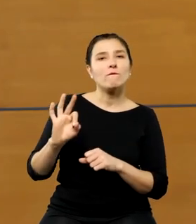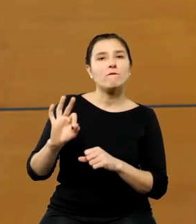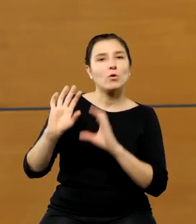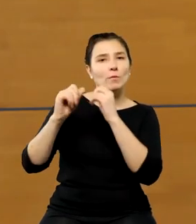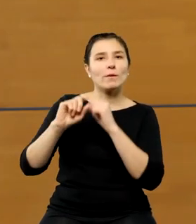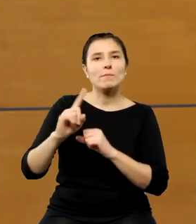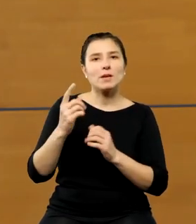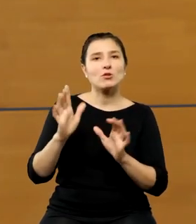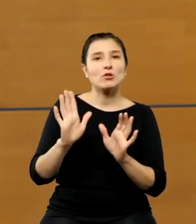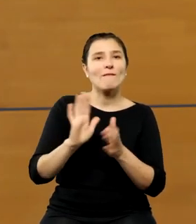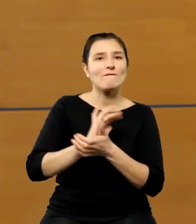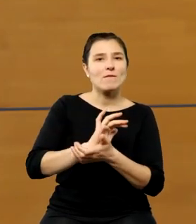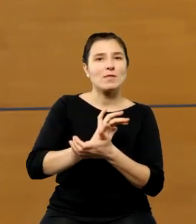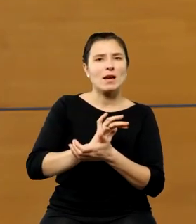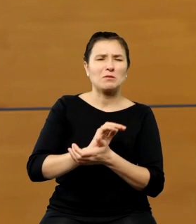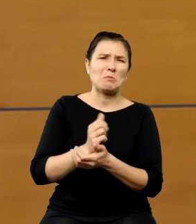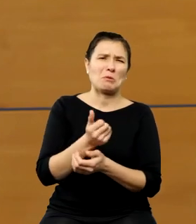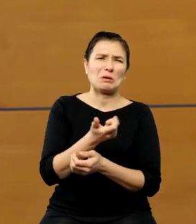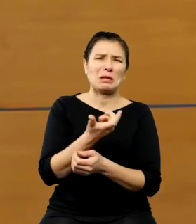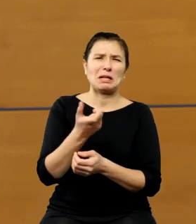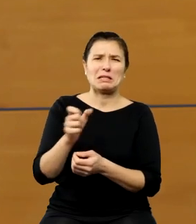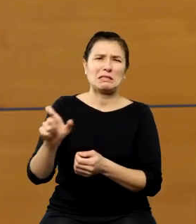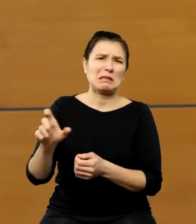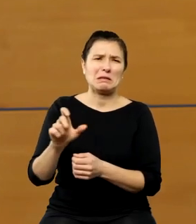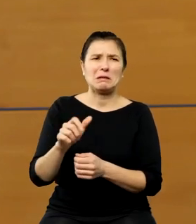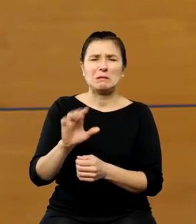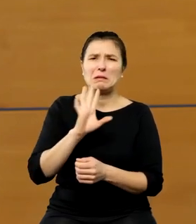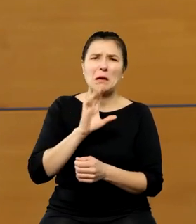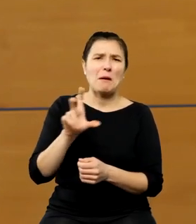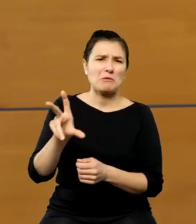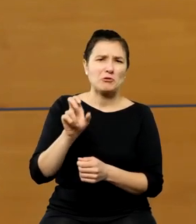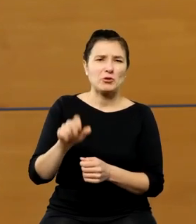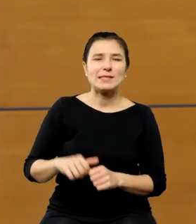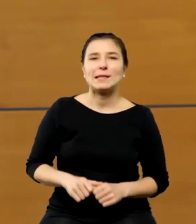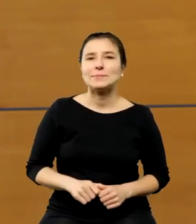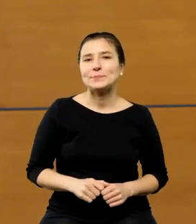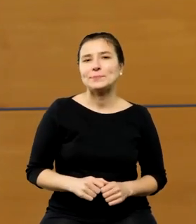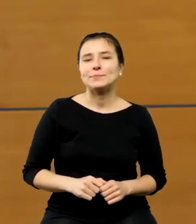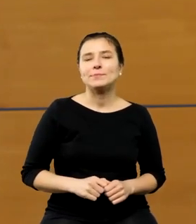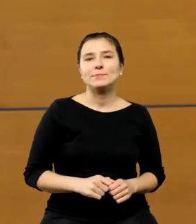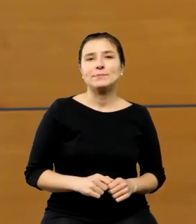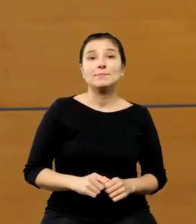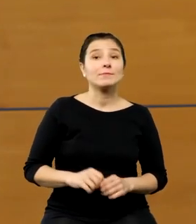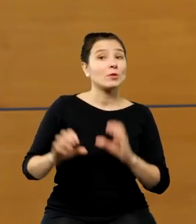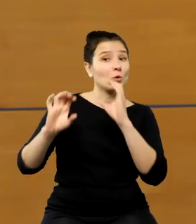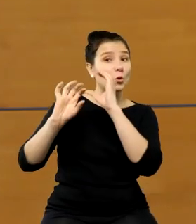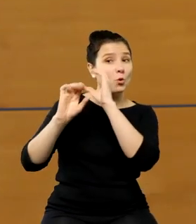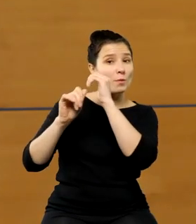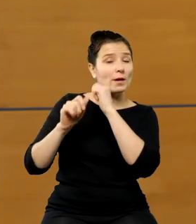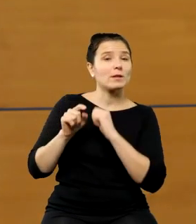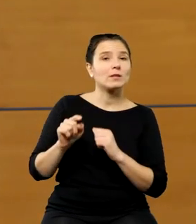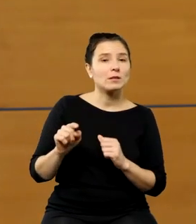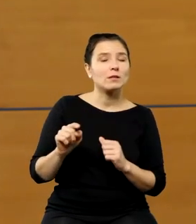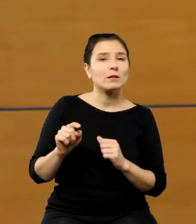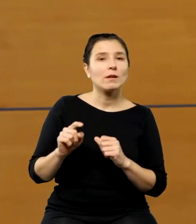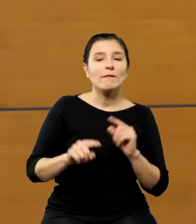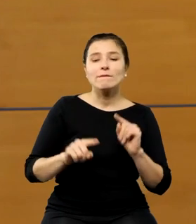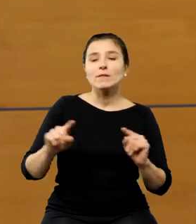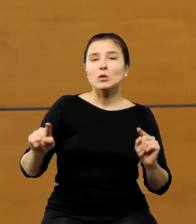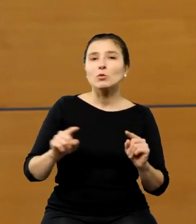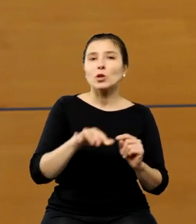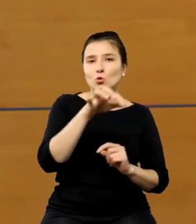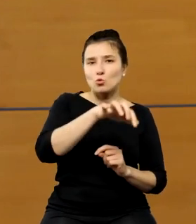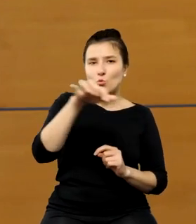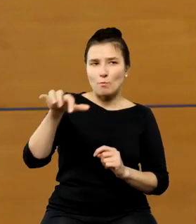to było kilkaset egzemplarzy, prawdopodobnie 300. Więc Kopernik miał w niektórych kręgach